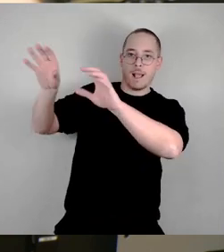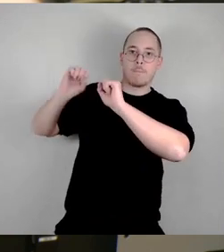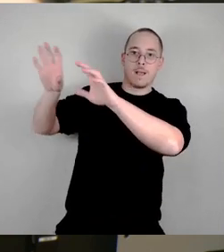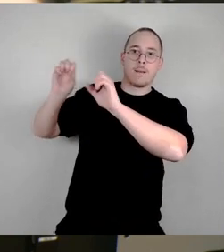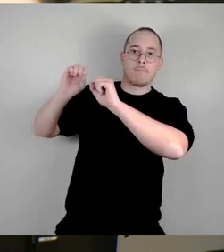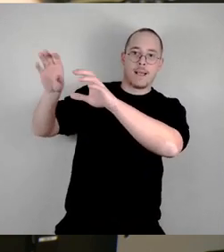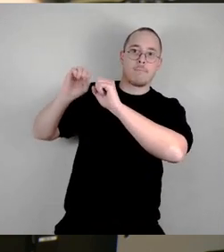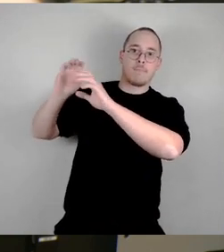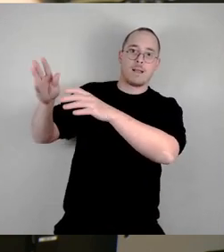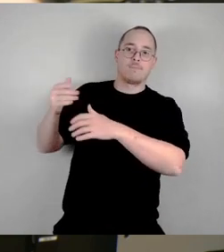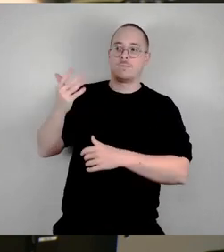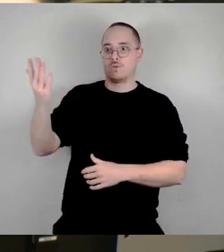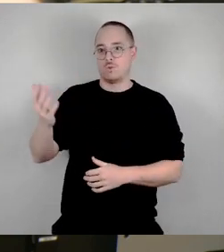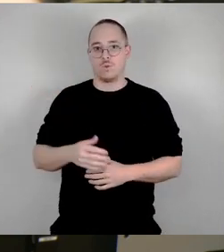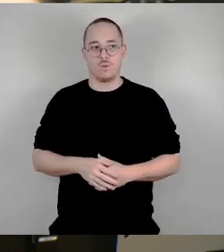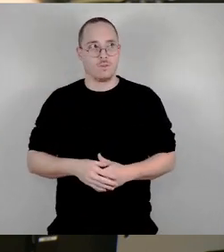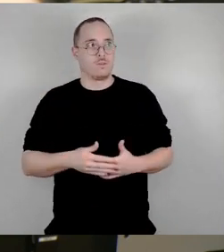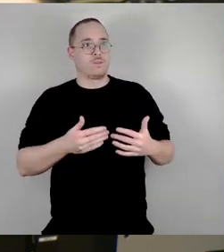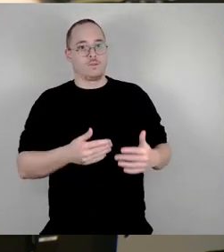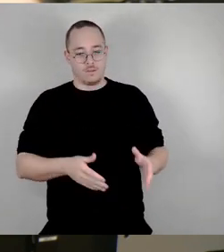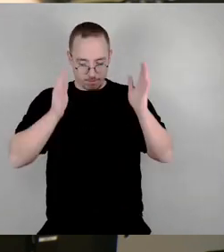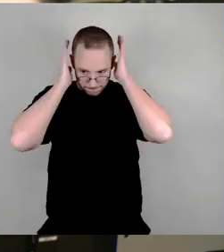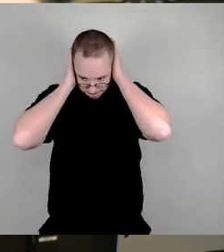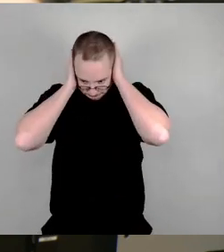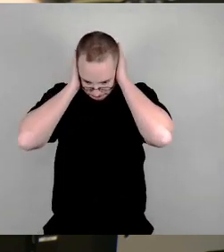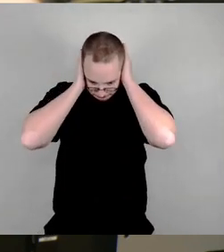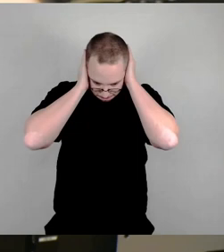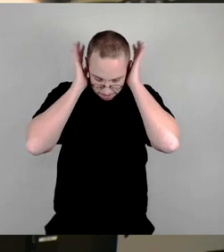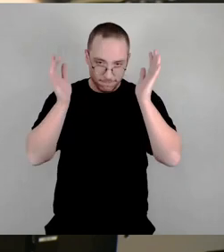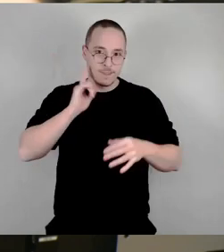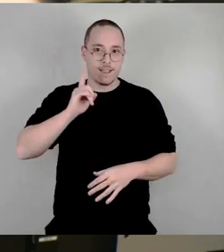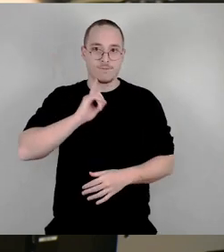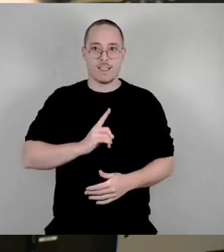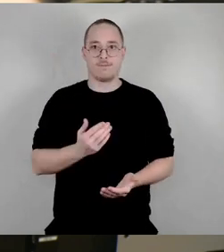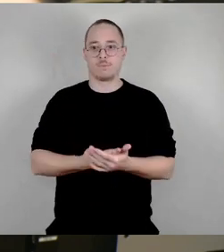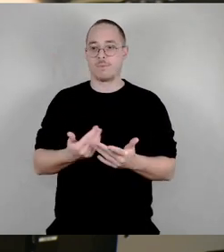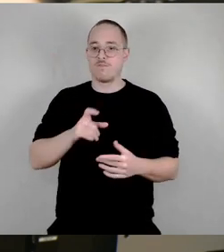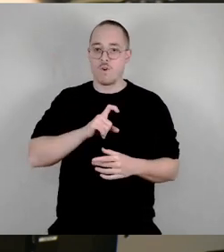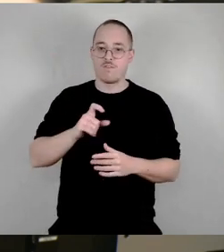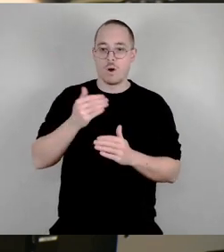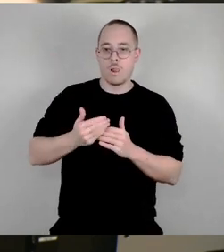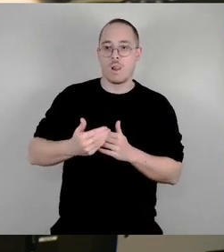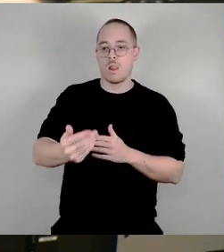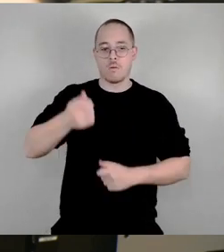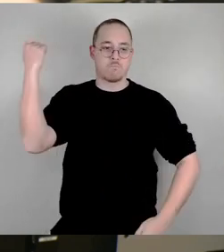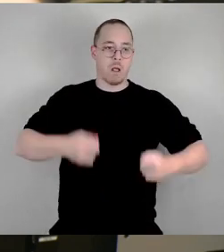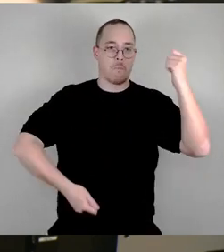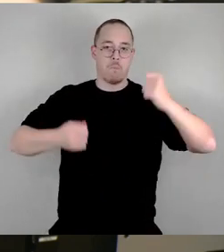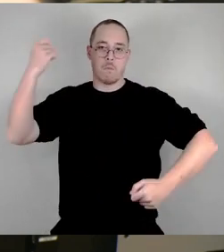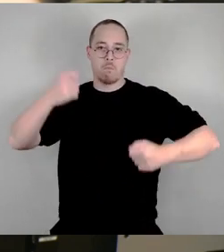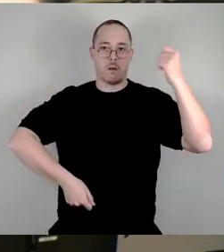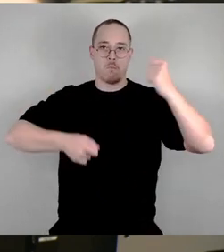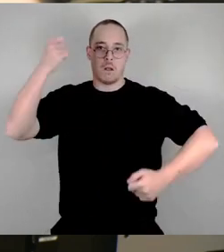die gleichen Künstler haben, die mit ihrer Trommel dastehen und stumpf auf die Trommel klopfen. Sie haben selber alle in den Vorlagen jetzt auch die neueste